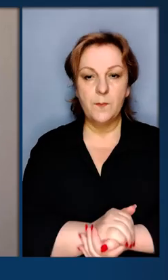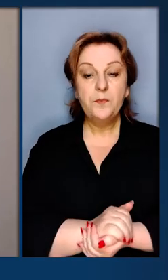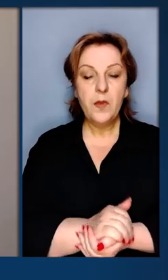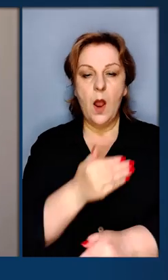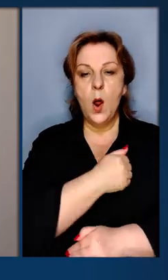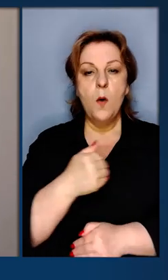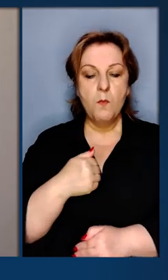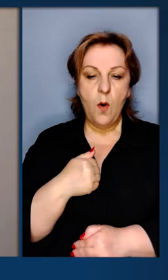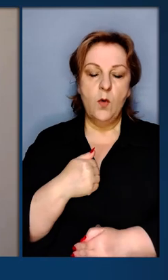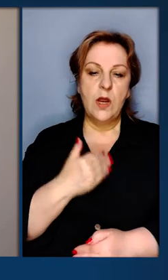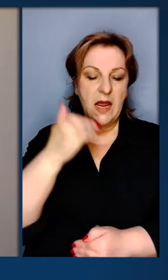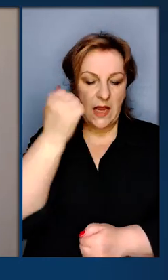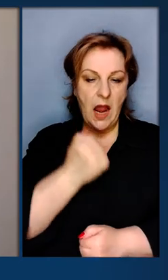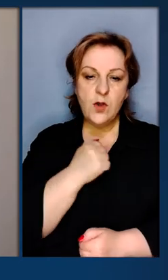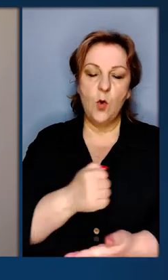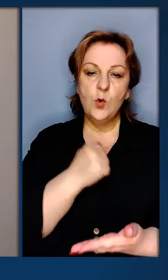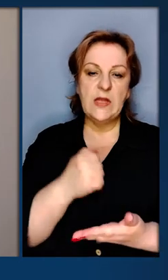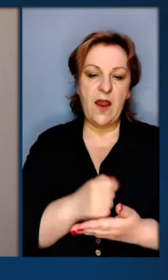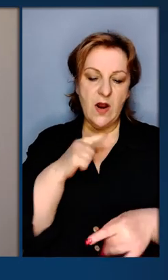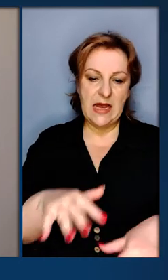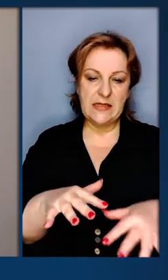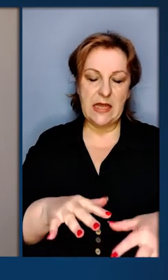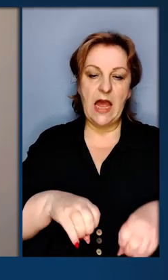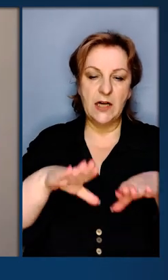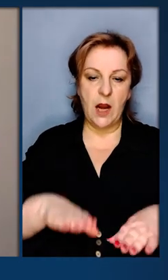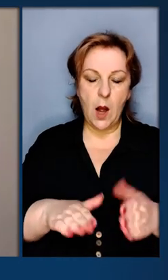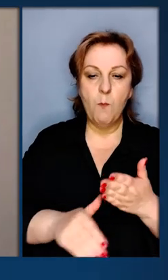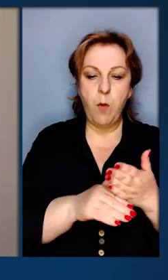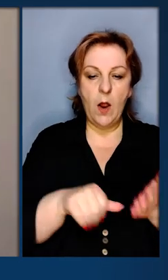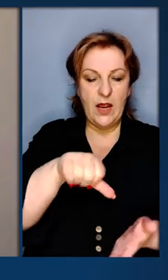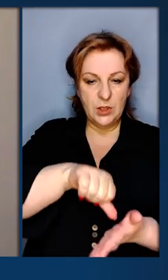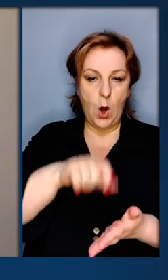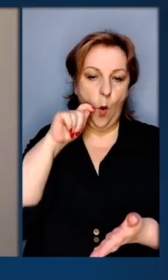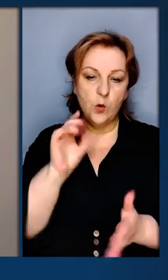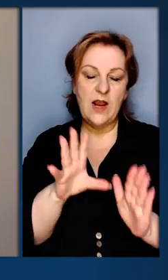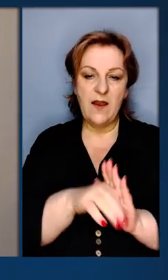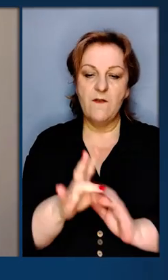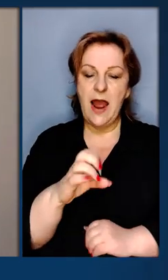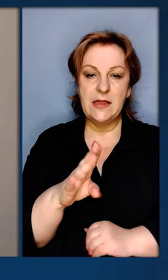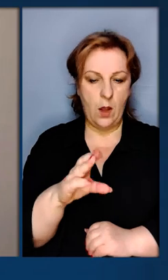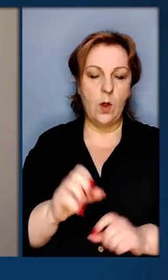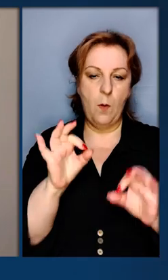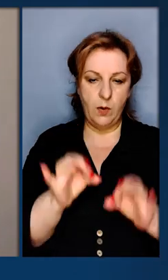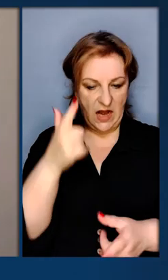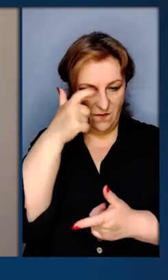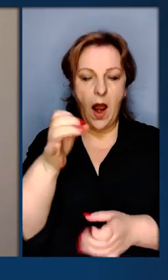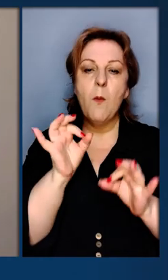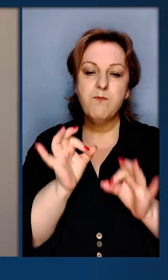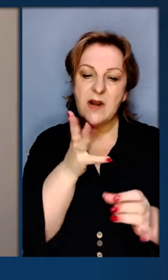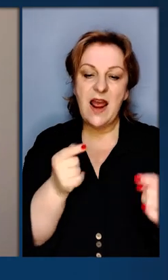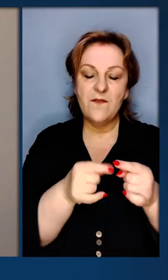екоциду. Польща. Дякую за ухвалену сеймом резолюцію на підтримку членства України в НАТО.